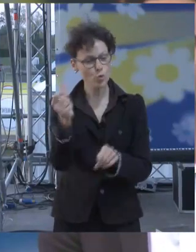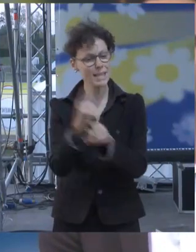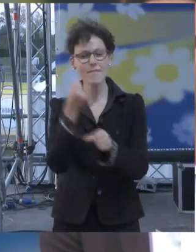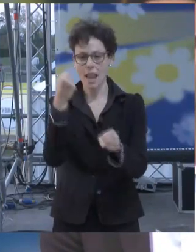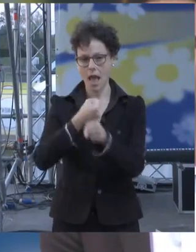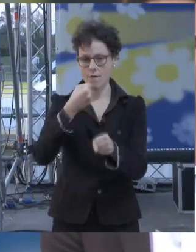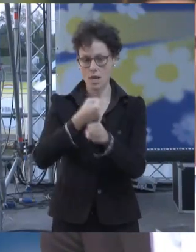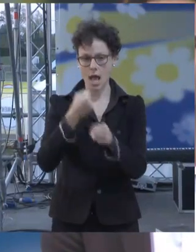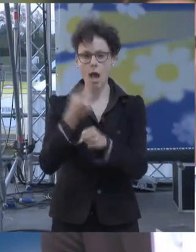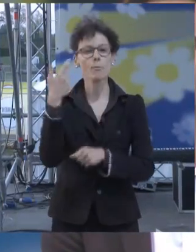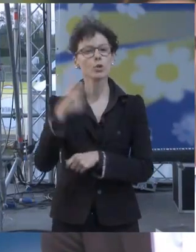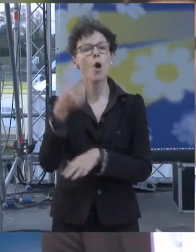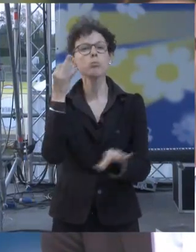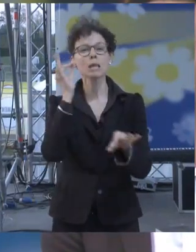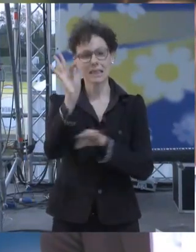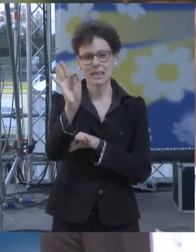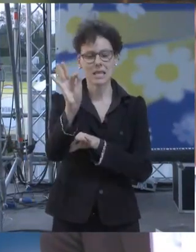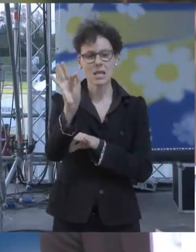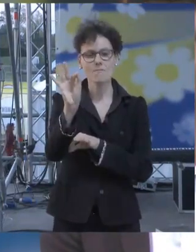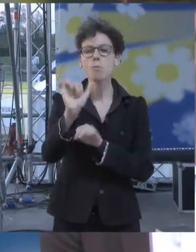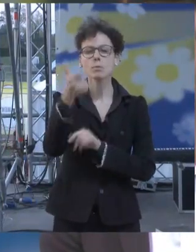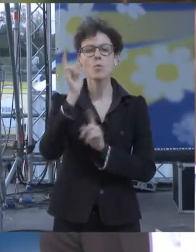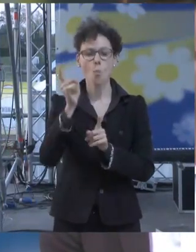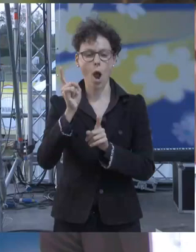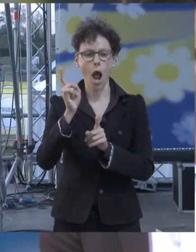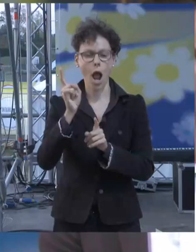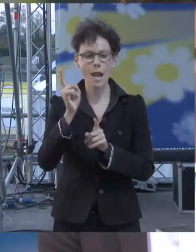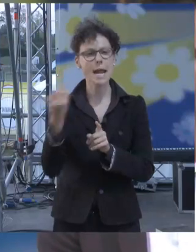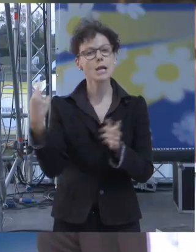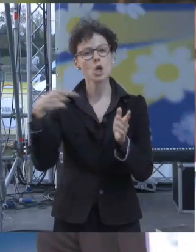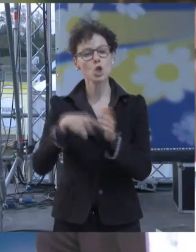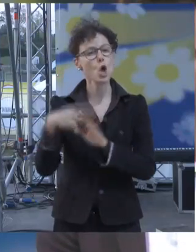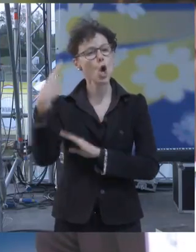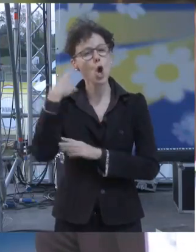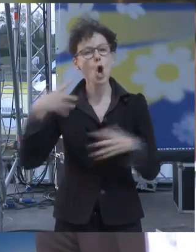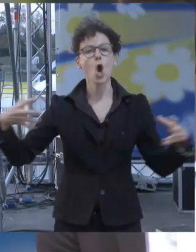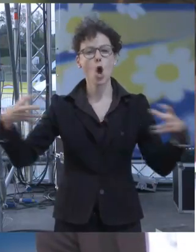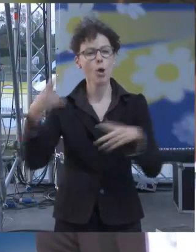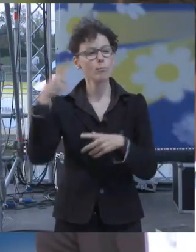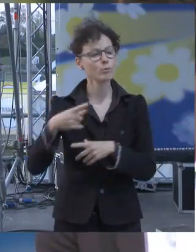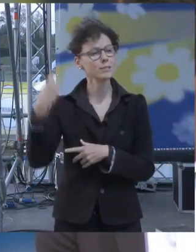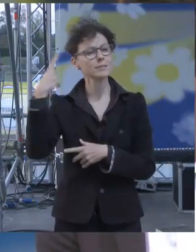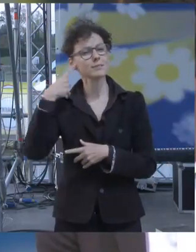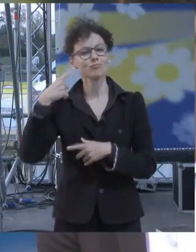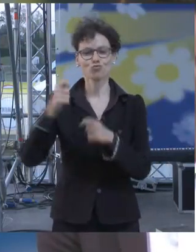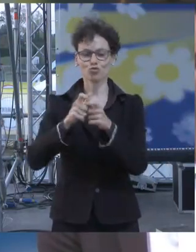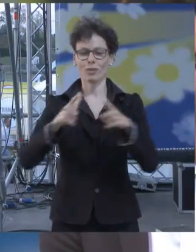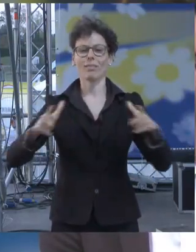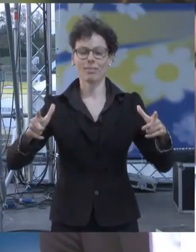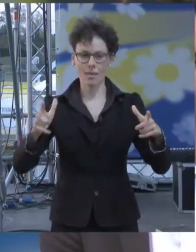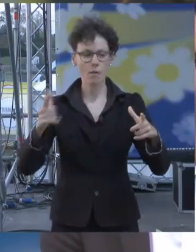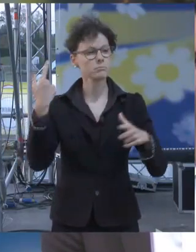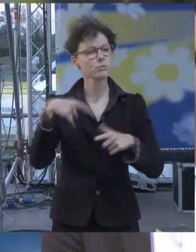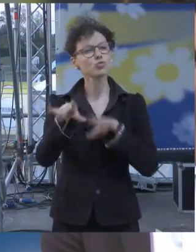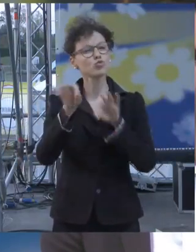perché il nostro obiettivo forse più grande è quello di ricreare il senso di comunità e di appartenenza alla propria città allora nelle scelte quotidiane